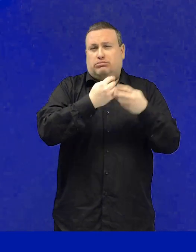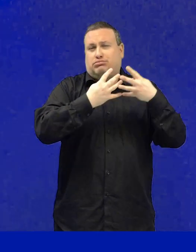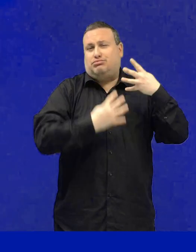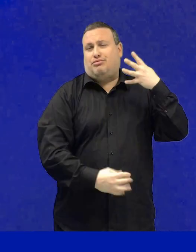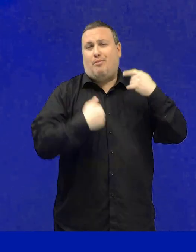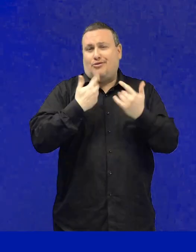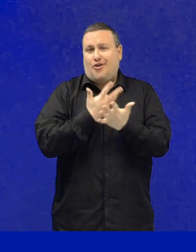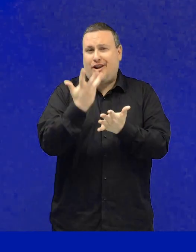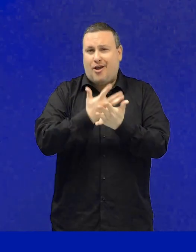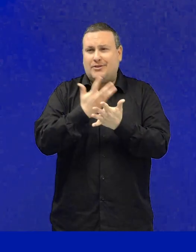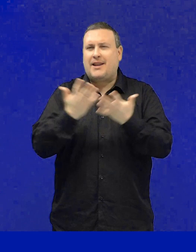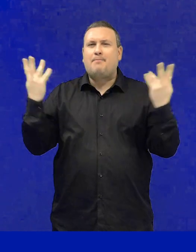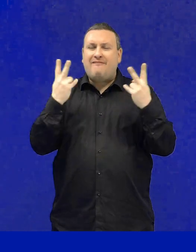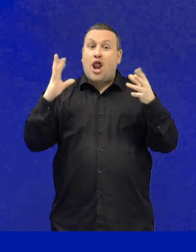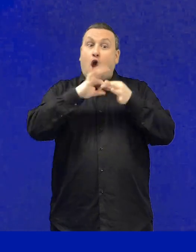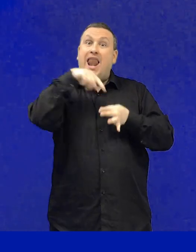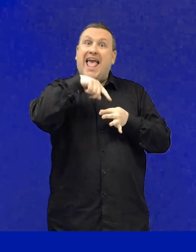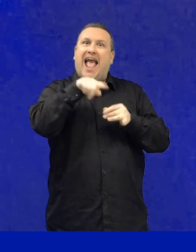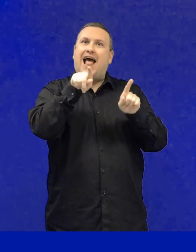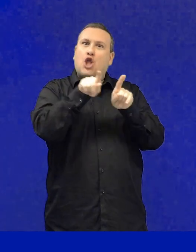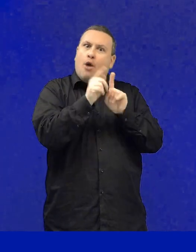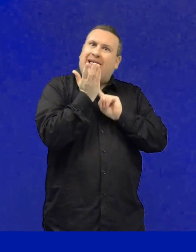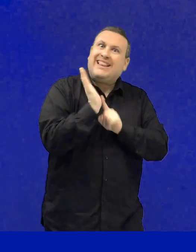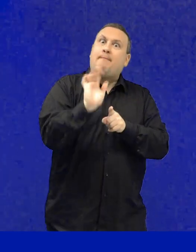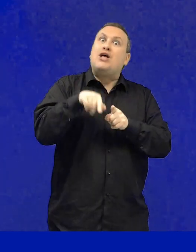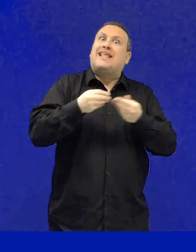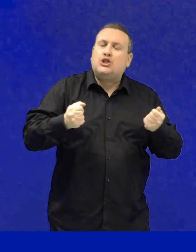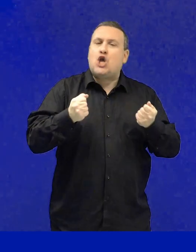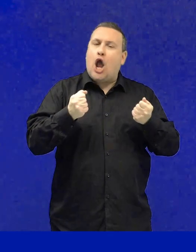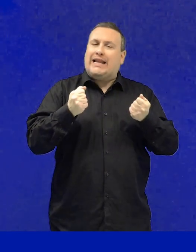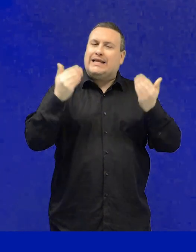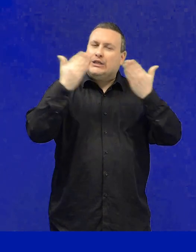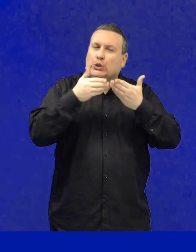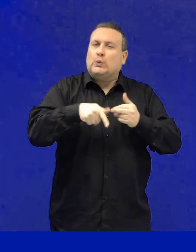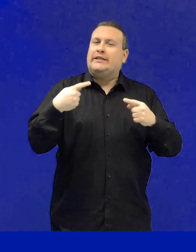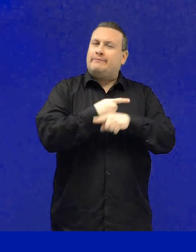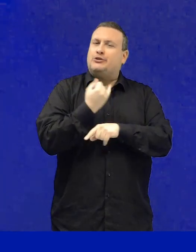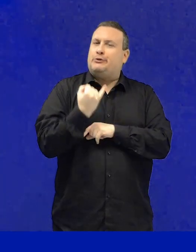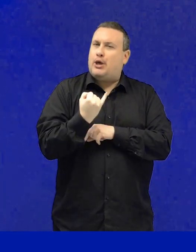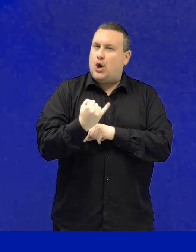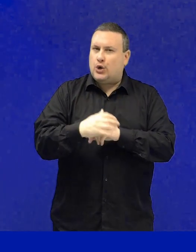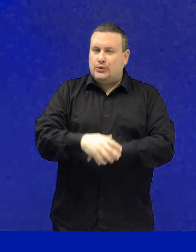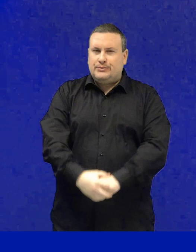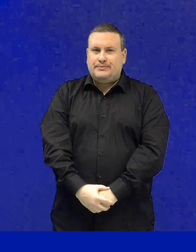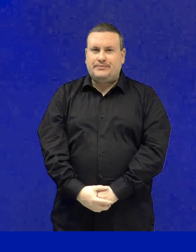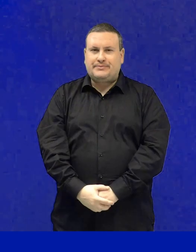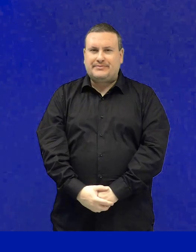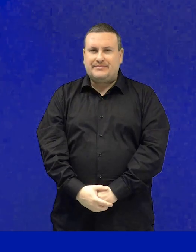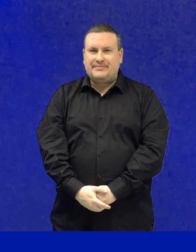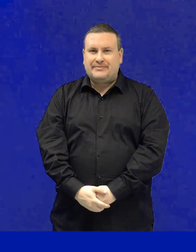che penso faccia, ma non ci sono molti studi approfonditi al riguardo purtroppo.